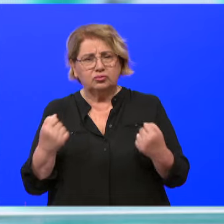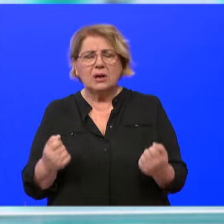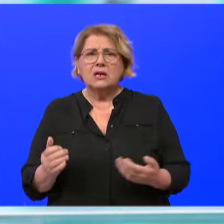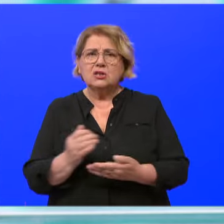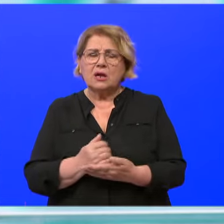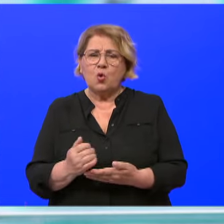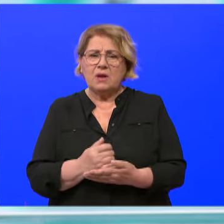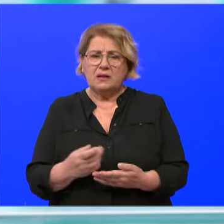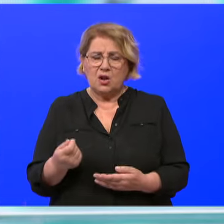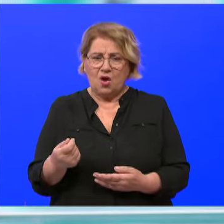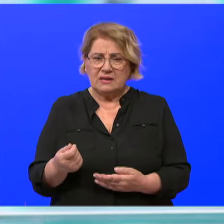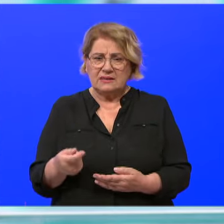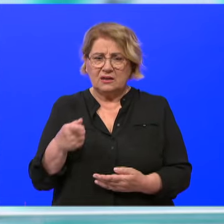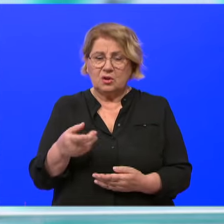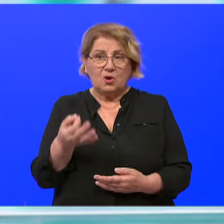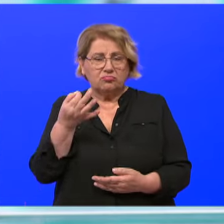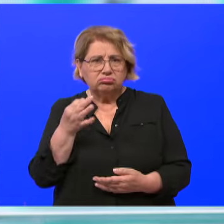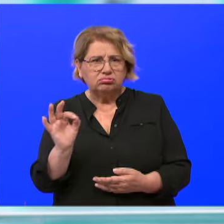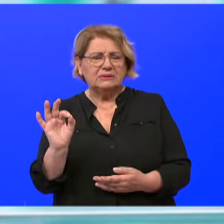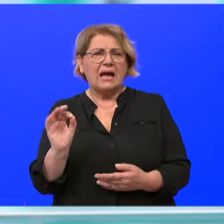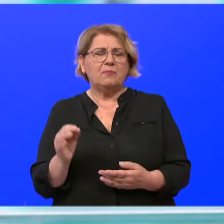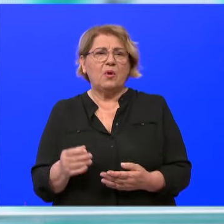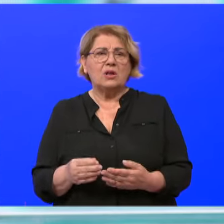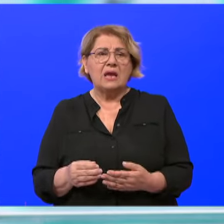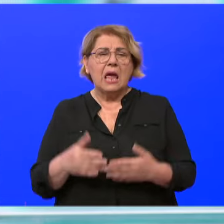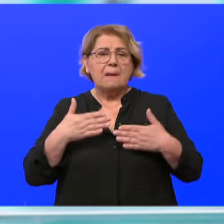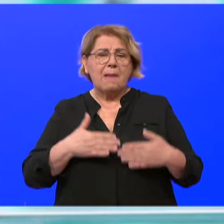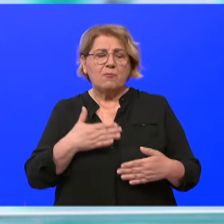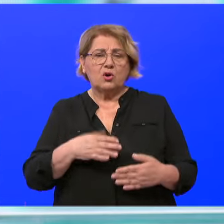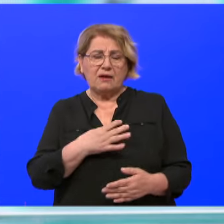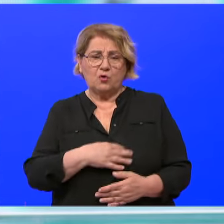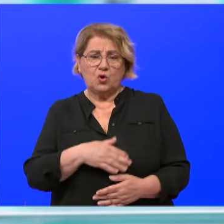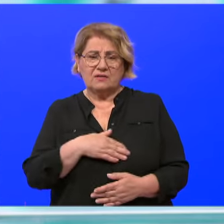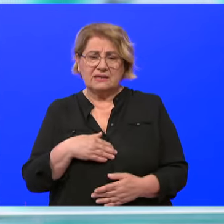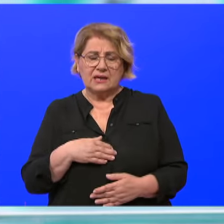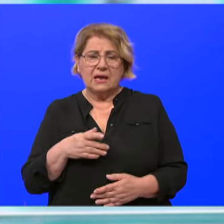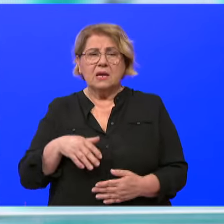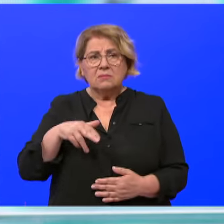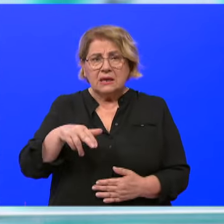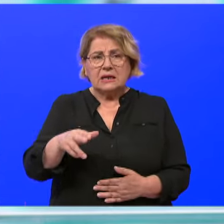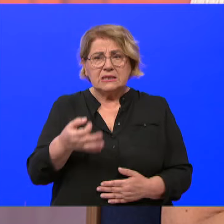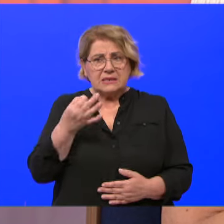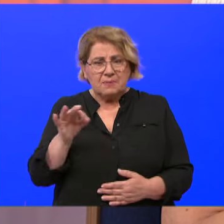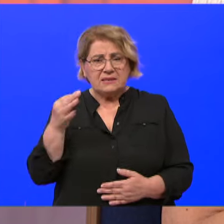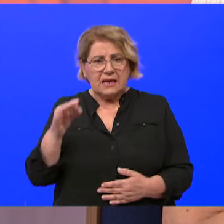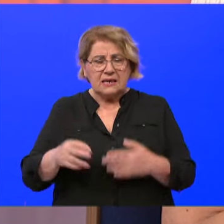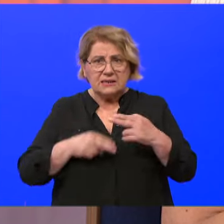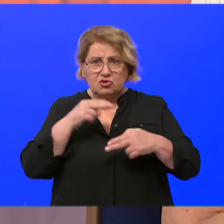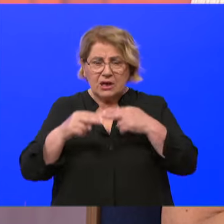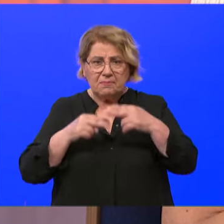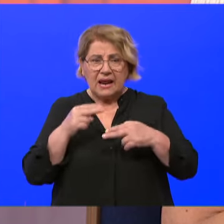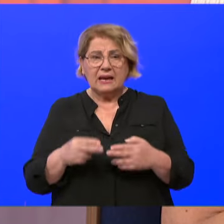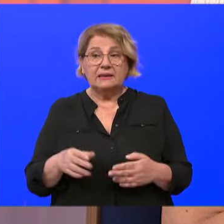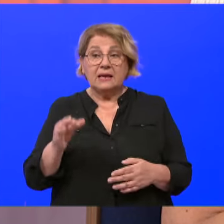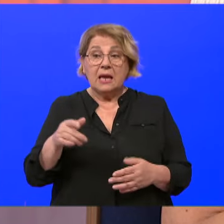novca i svega. I to je bio najmoderniji u tome momentu mamograf u Hrvatskoj. I krenuli su ti specijalistički pregledi